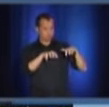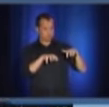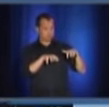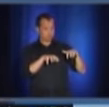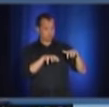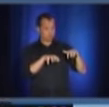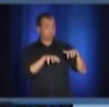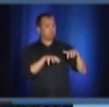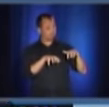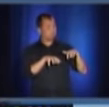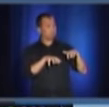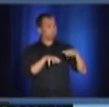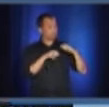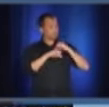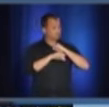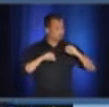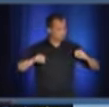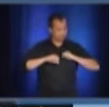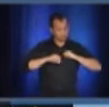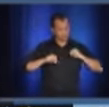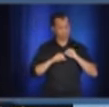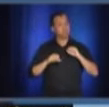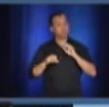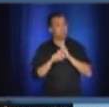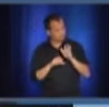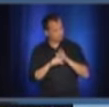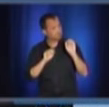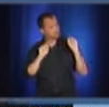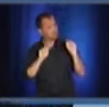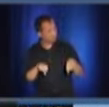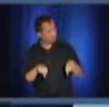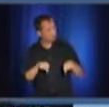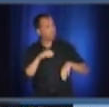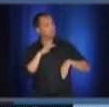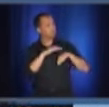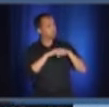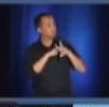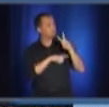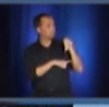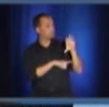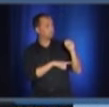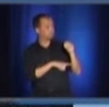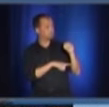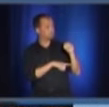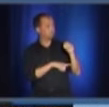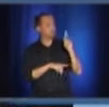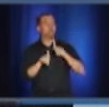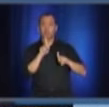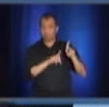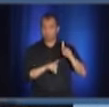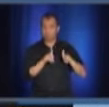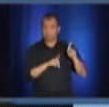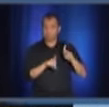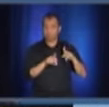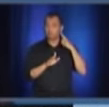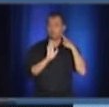question d'un espace assez vaste qui peut accueillir 250 personnes.